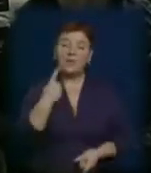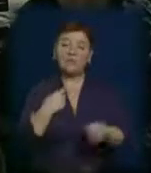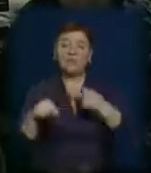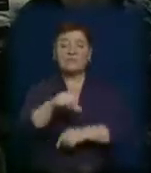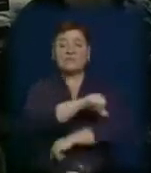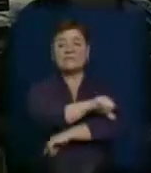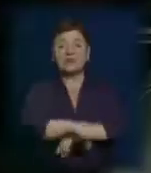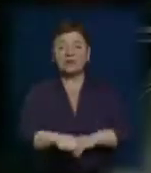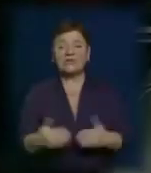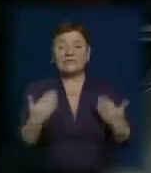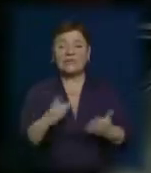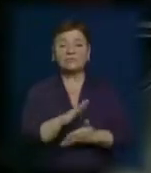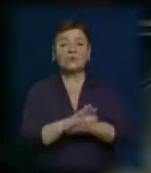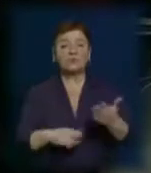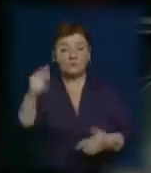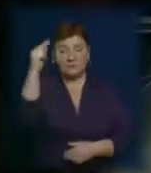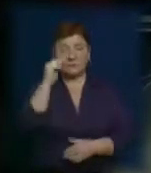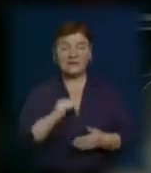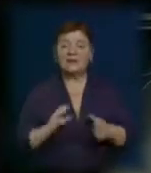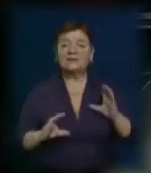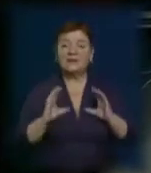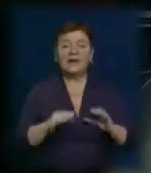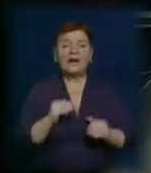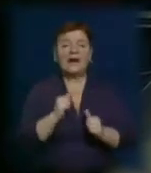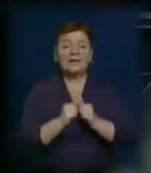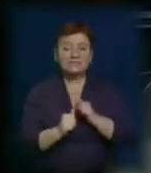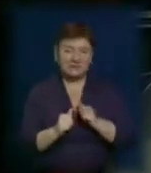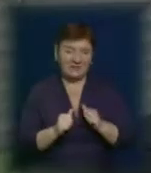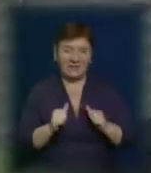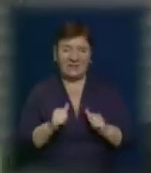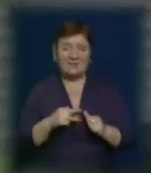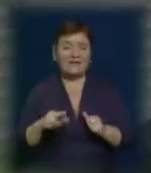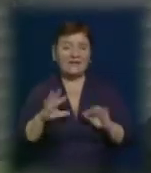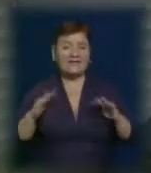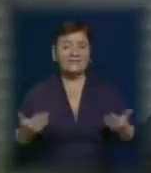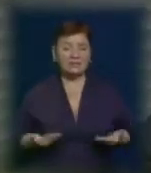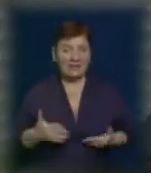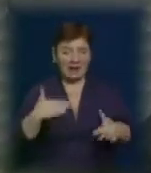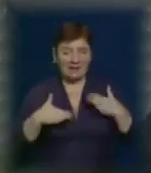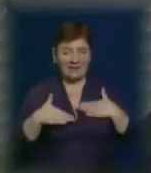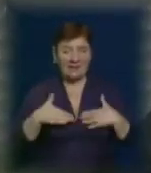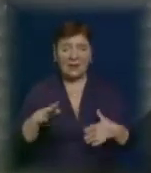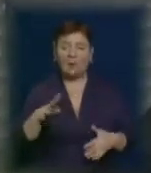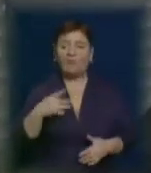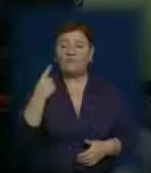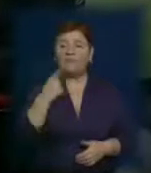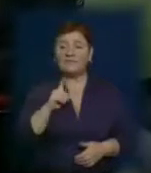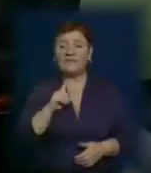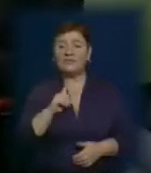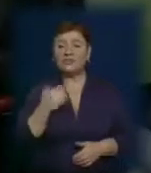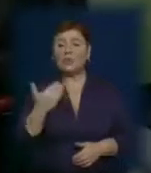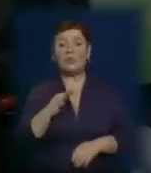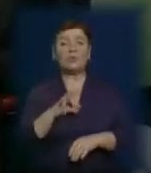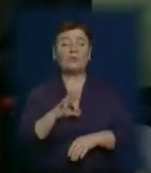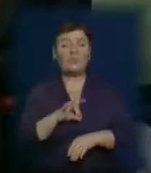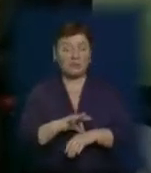кордону. Зараз він продовжує навчання у вищі та радіє кожні хвилині життя. А ще зізнається, донедавна був впевнений, що його хвороба